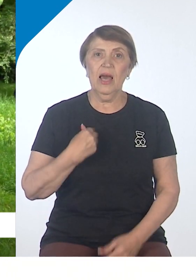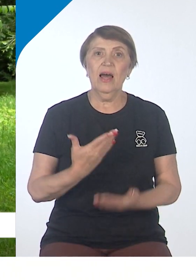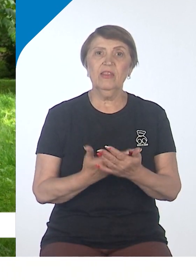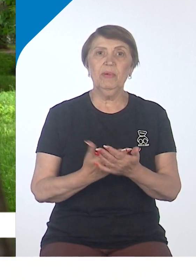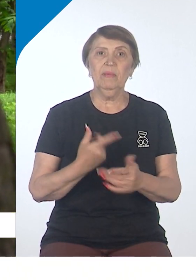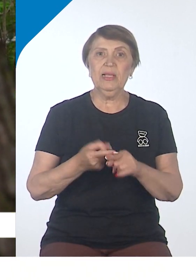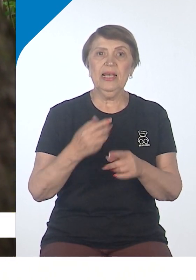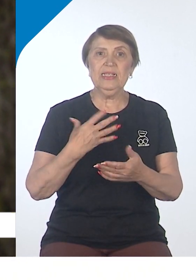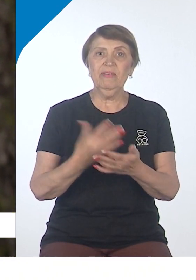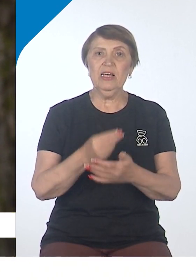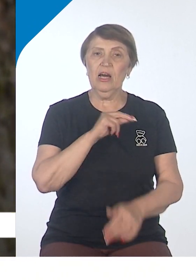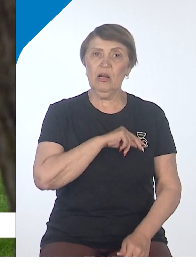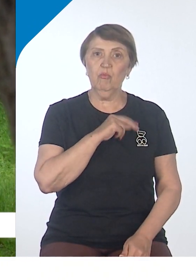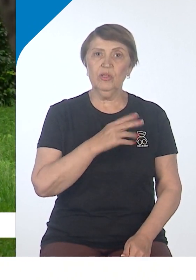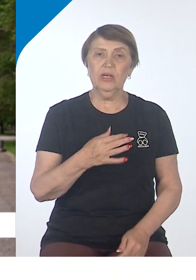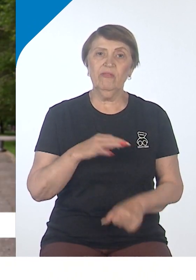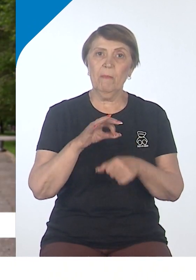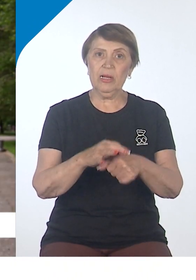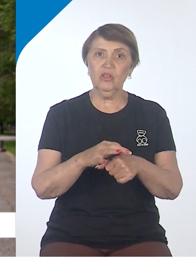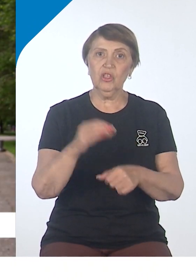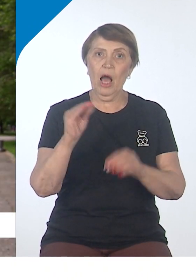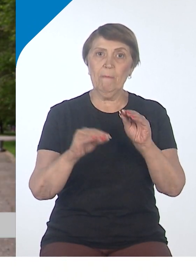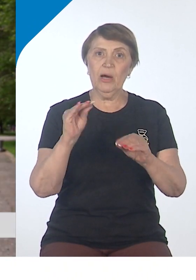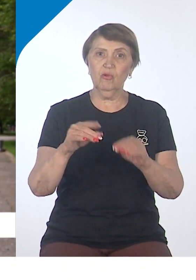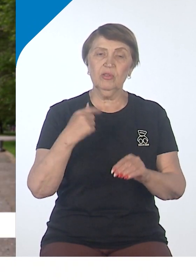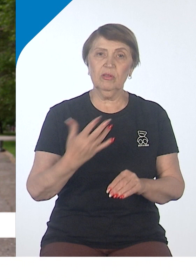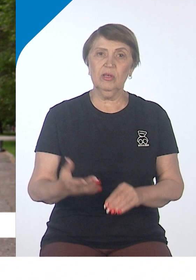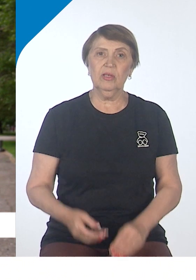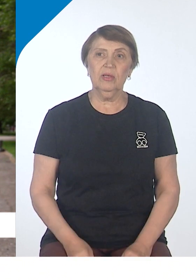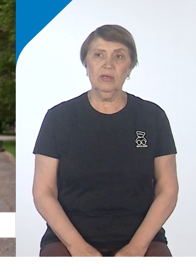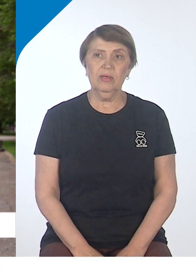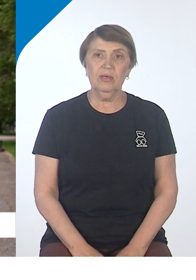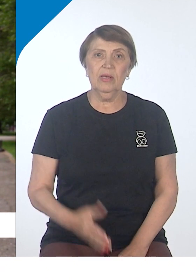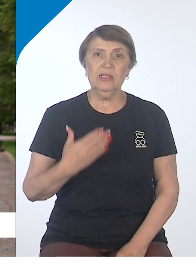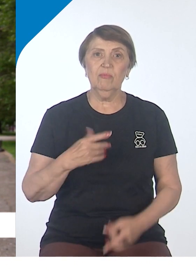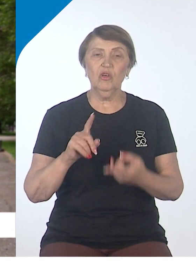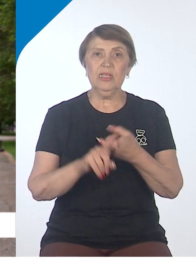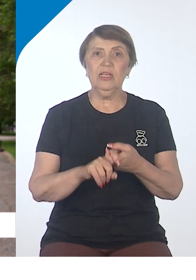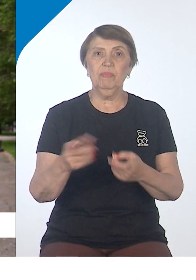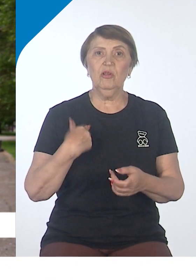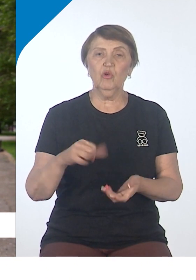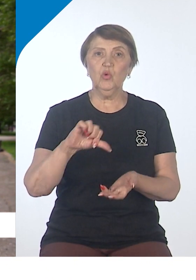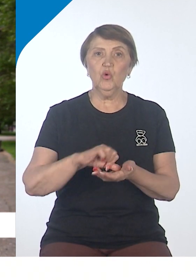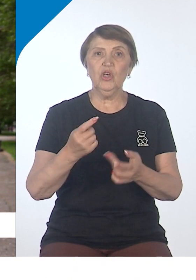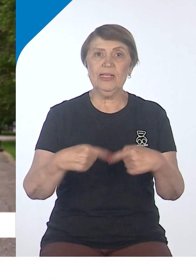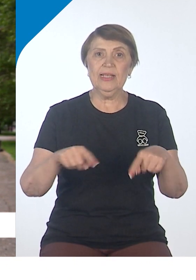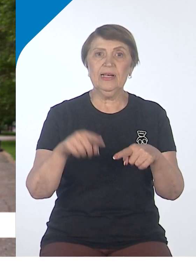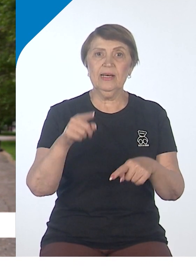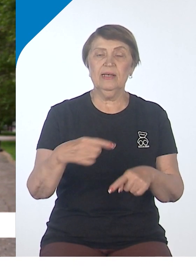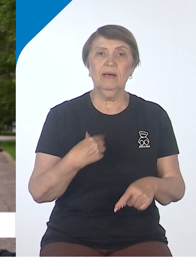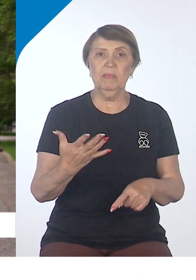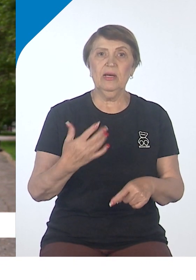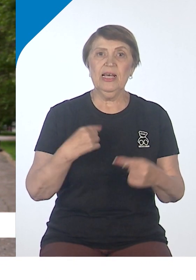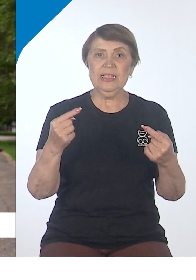своих сотрудников поражил оборудованием для покоса травы и за мной закрепили участок от Тургенева до Комсомольска. И мы,